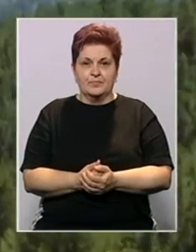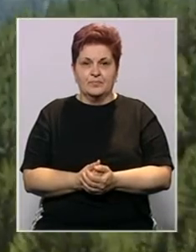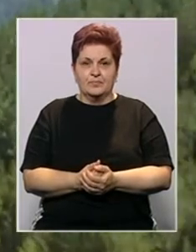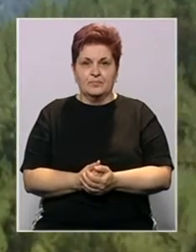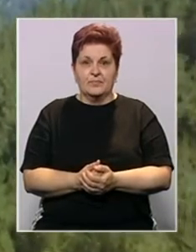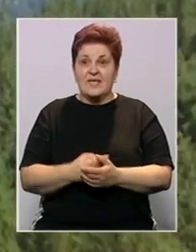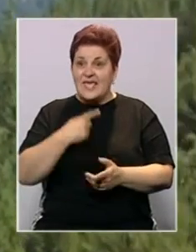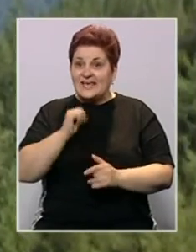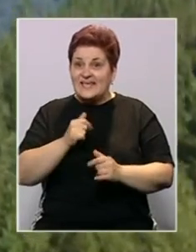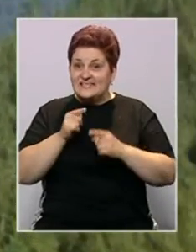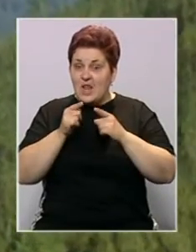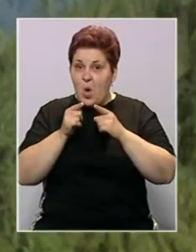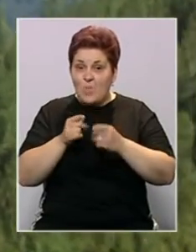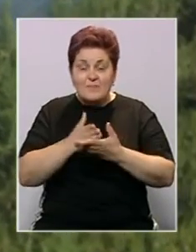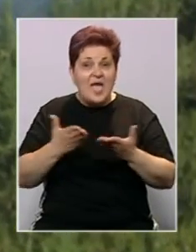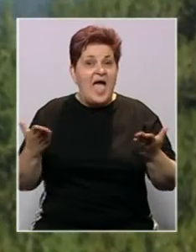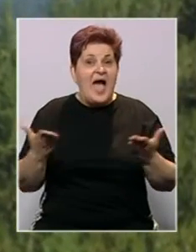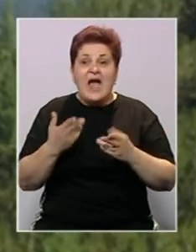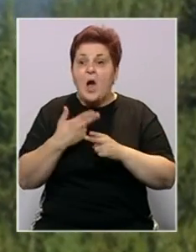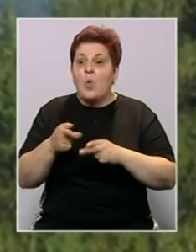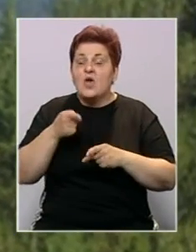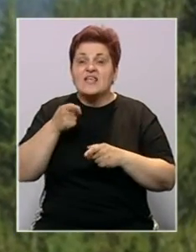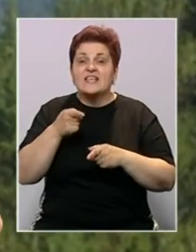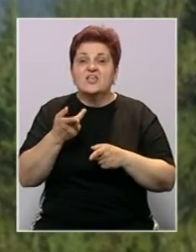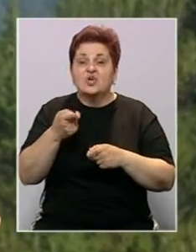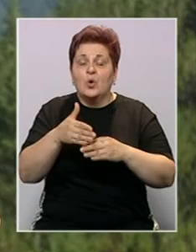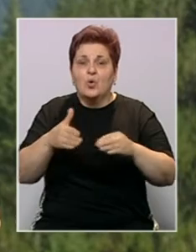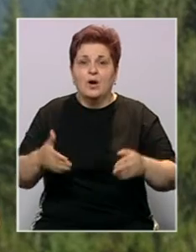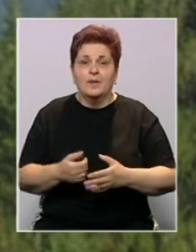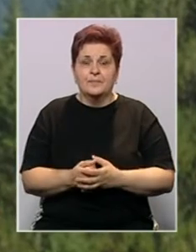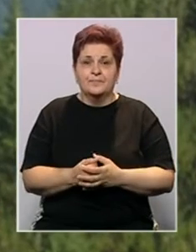Reci mi jeste vi u tome dijelu kako riješili taj dio vašu tu liniju?